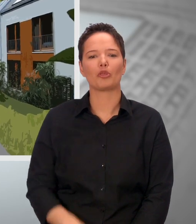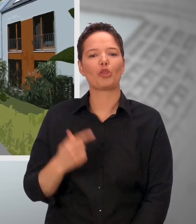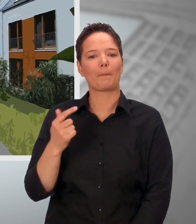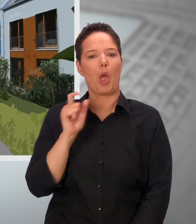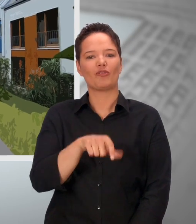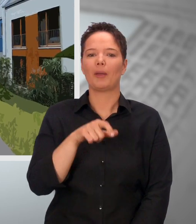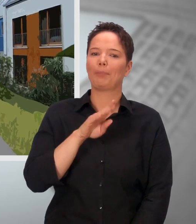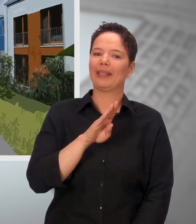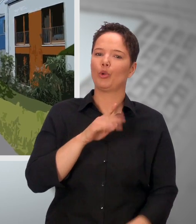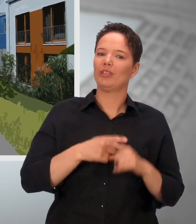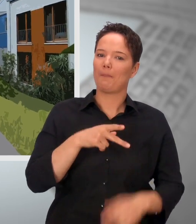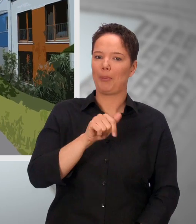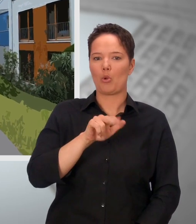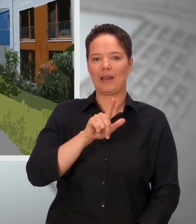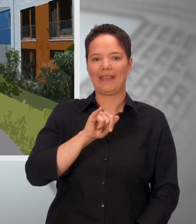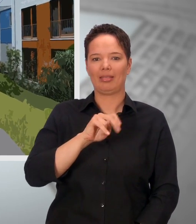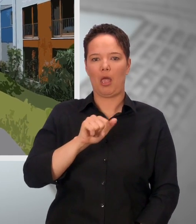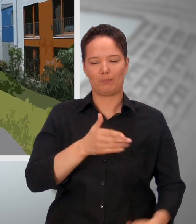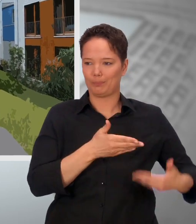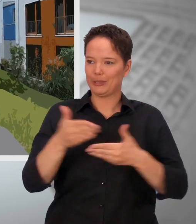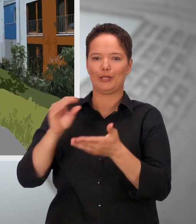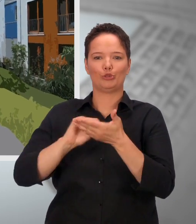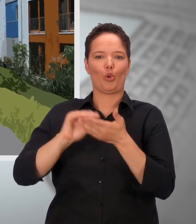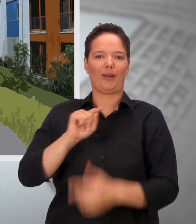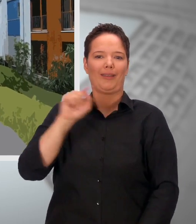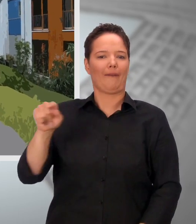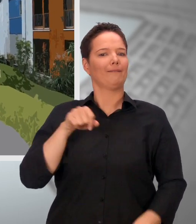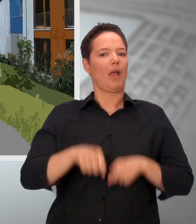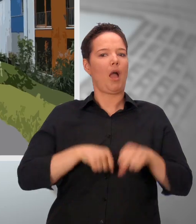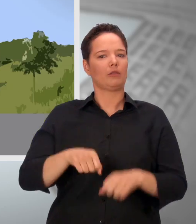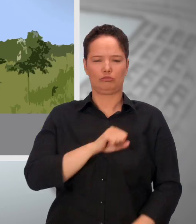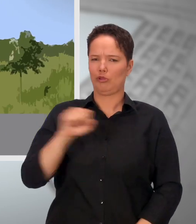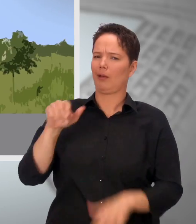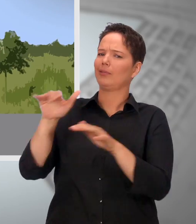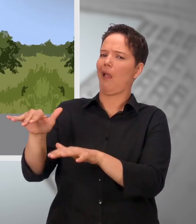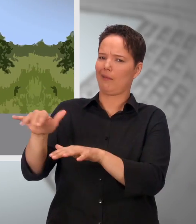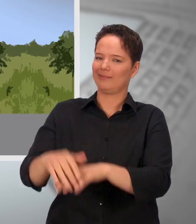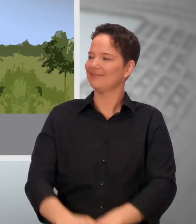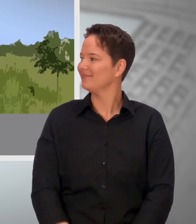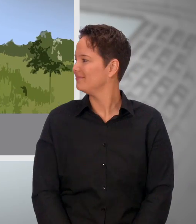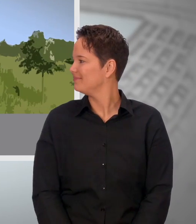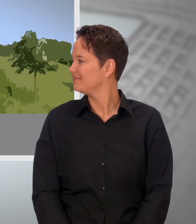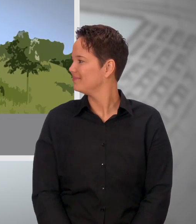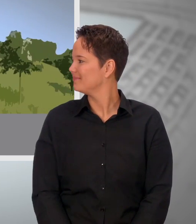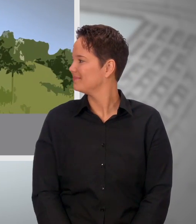Tom bringt Paulina und Benni mit dem Fahrrad zur Schule. Das geht sowieso am schnellsten.